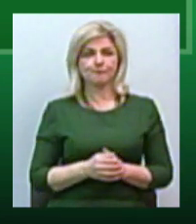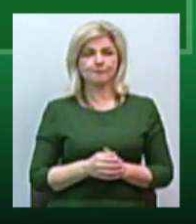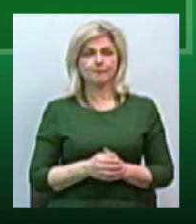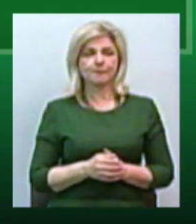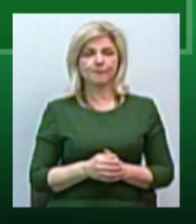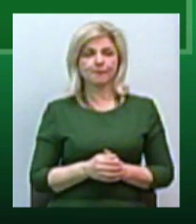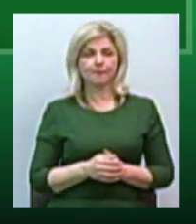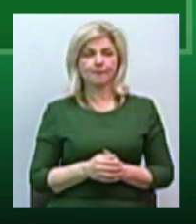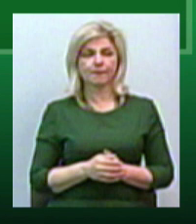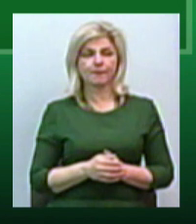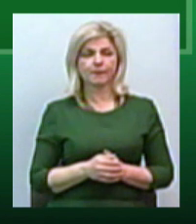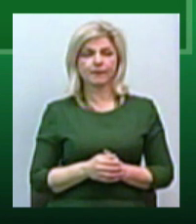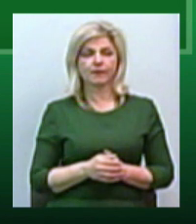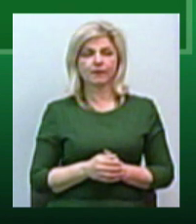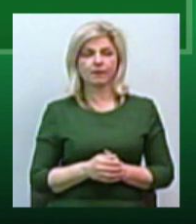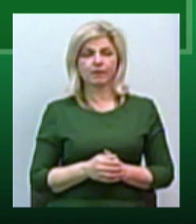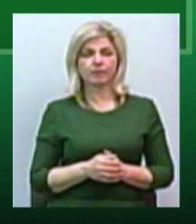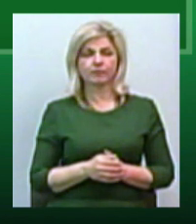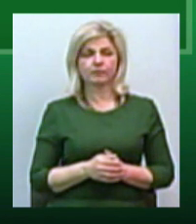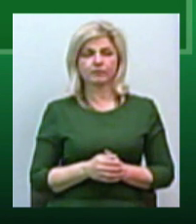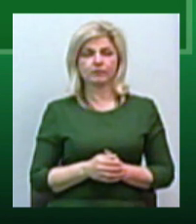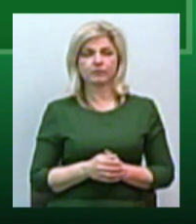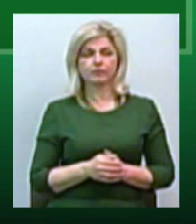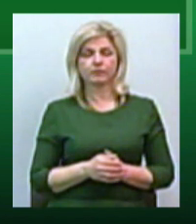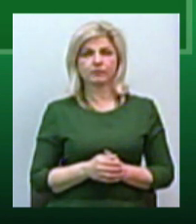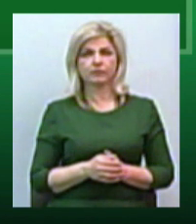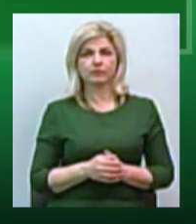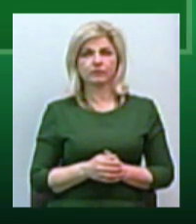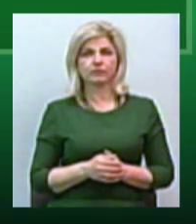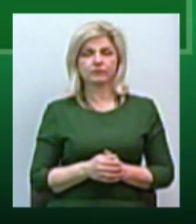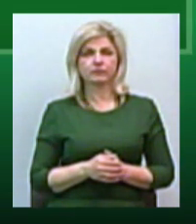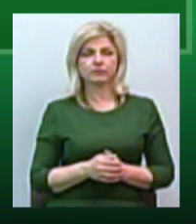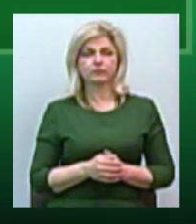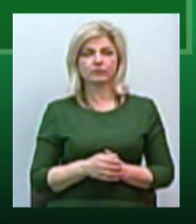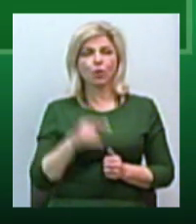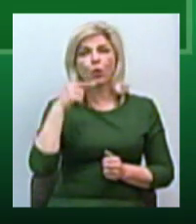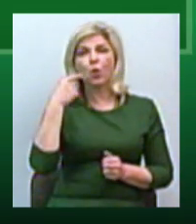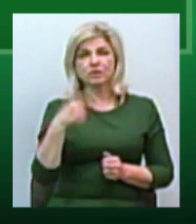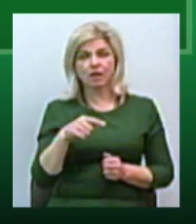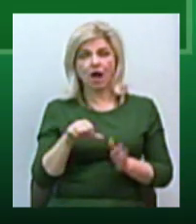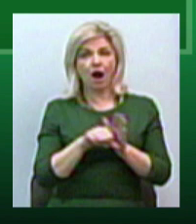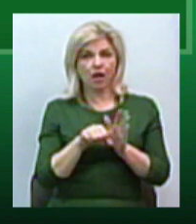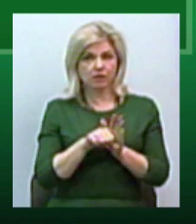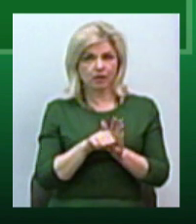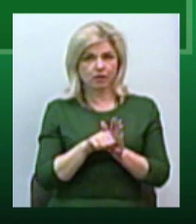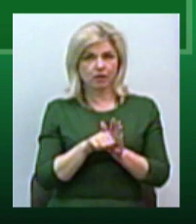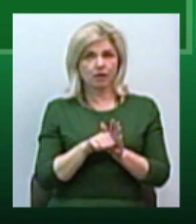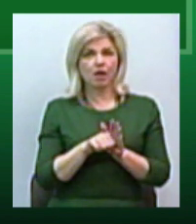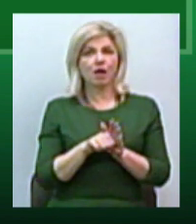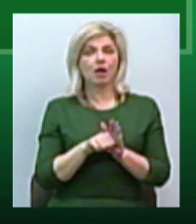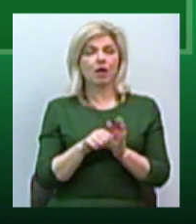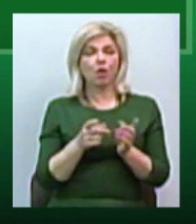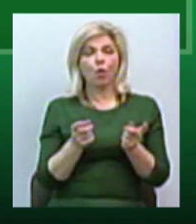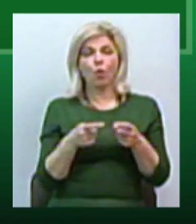якусь, во-первых, національну ідею маємо доносити до людей, це раз. Во-вторых, російські ж канали не закодіровані,